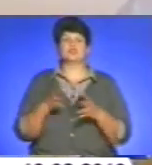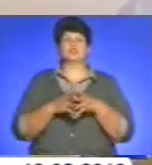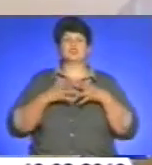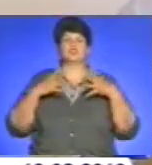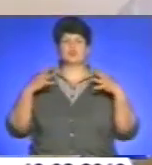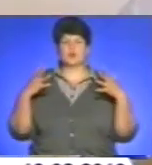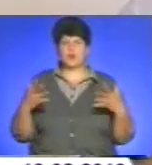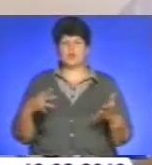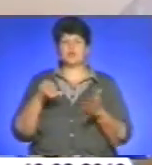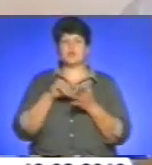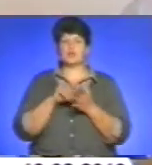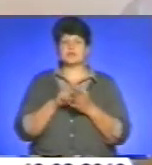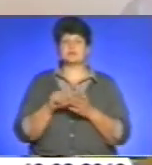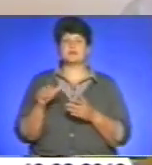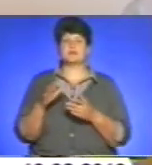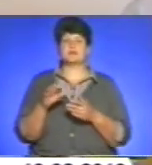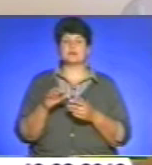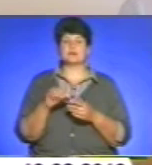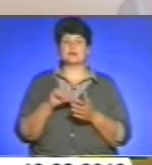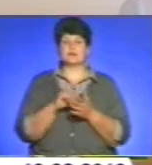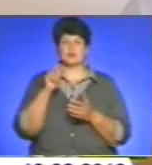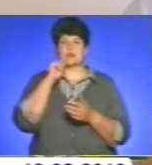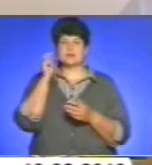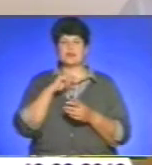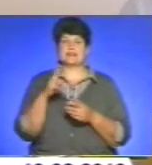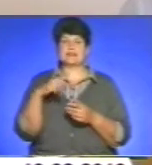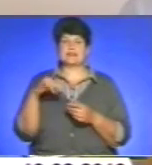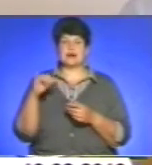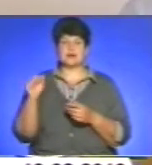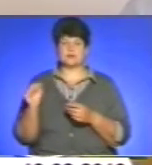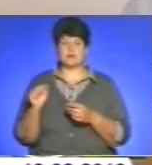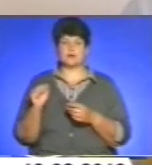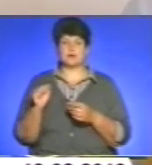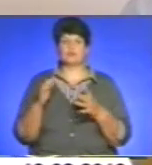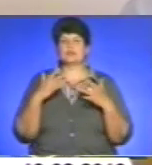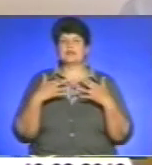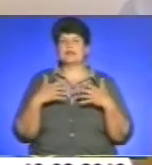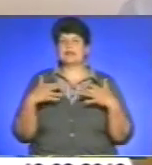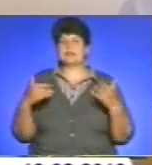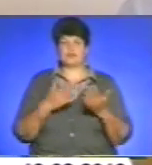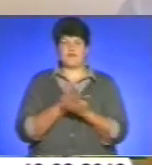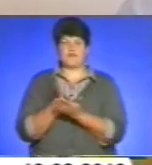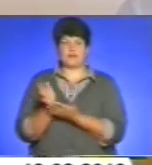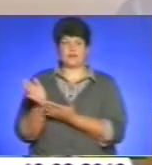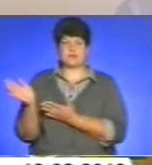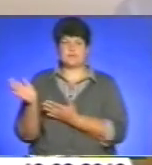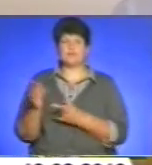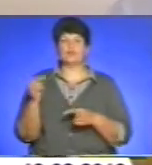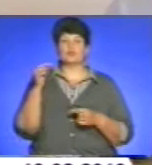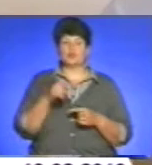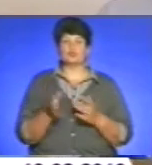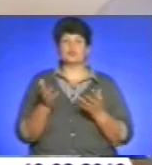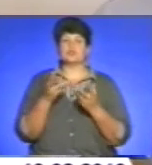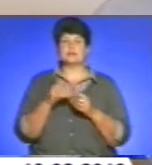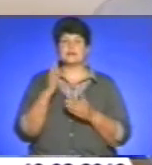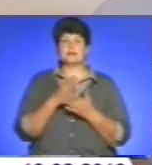і участь представників української діаспори буде надзвичайно різновекторна. В тому числі, зокрема, йдеться